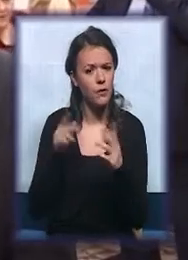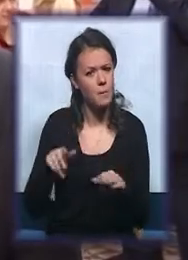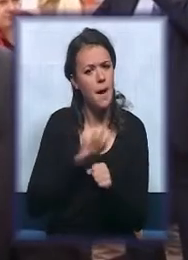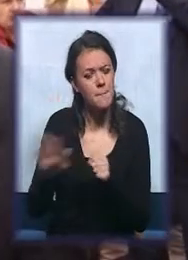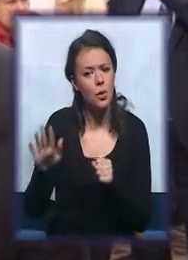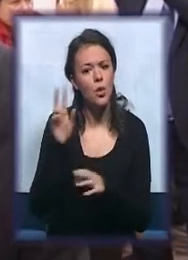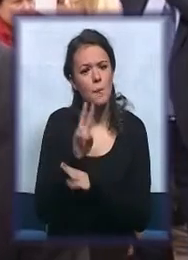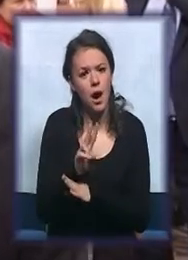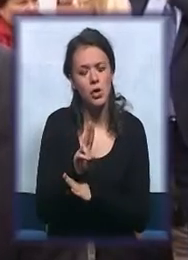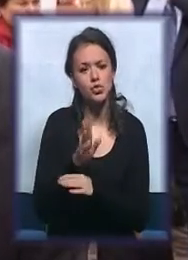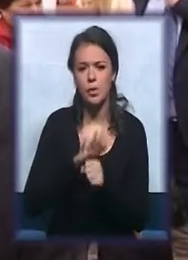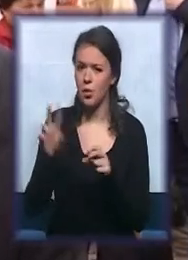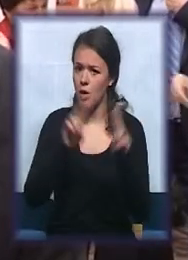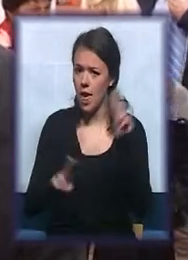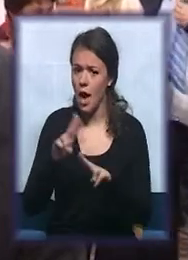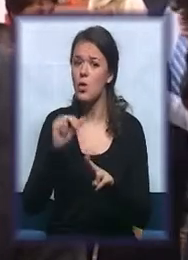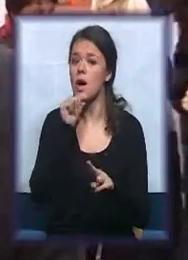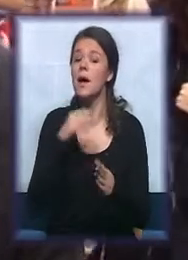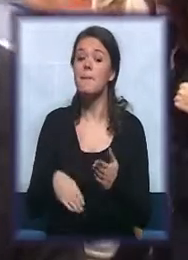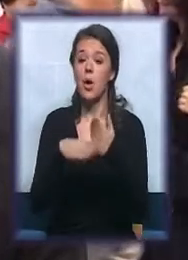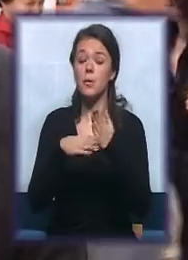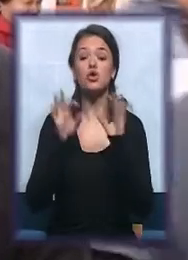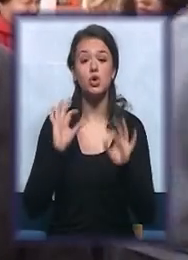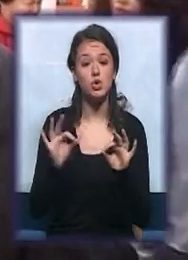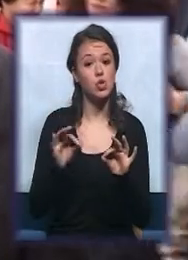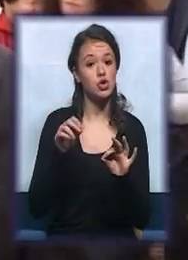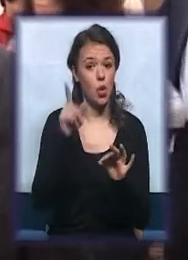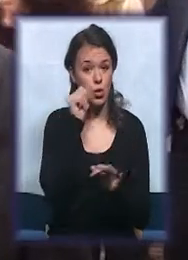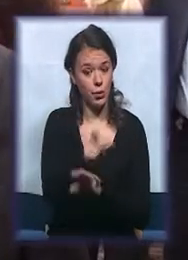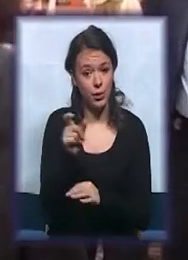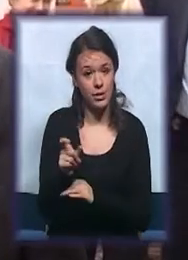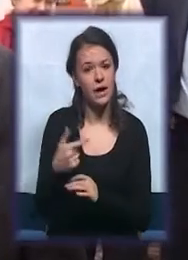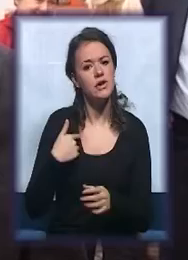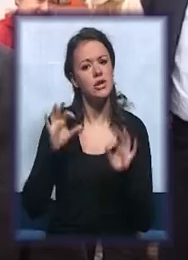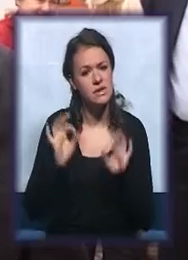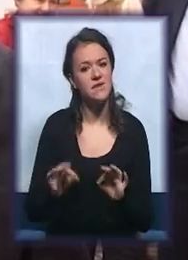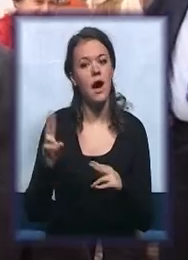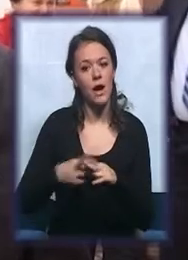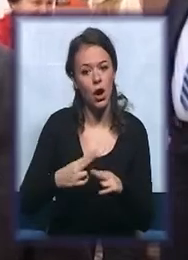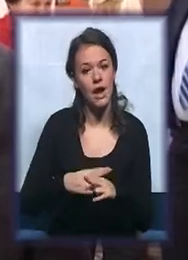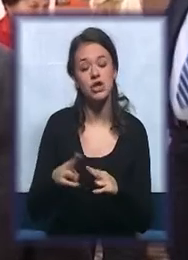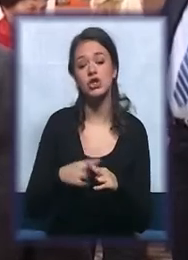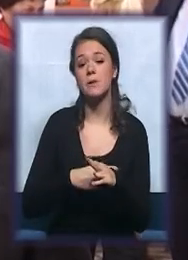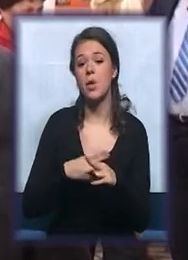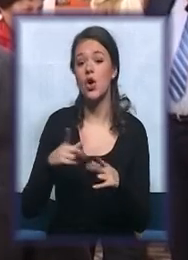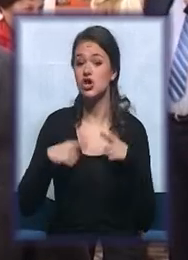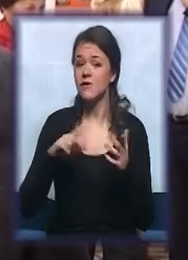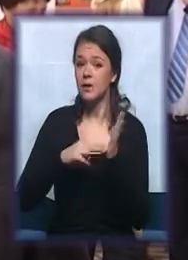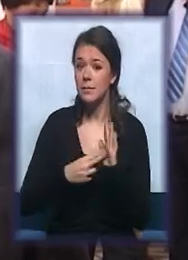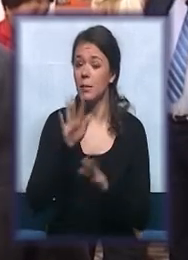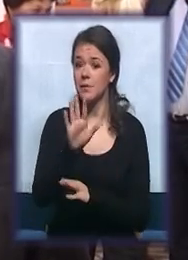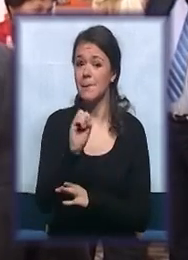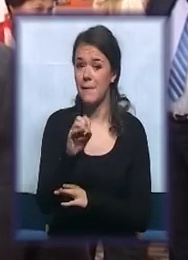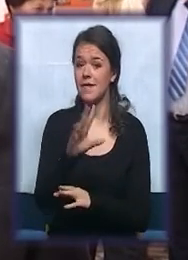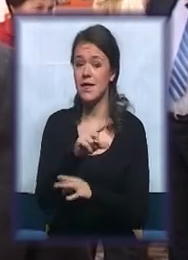punu megu i pomoć stručnog osoblja, već i da zaista rešimo životni problem tih 15. porodica na ta način